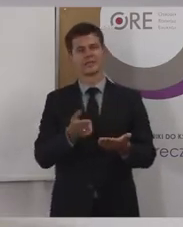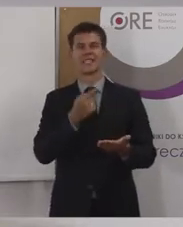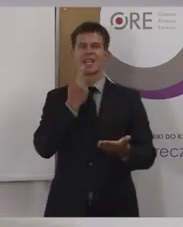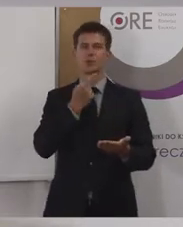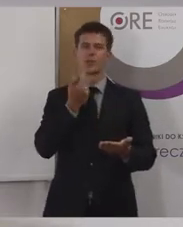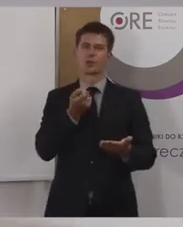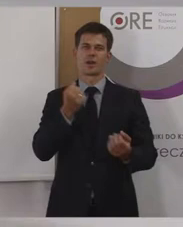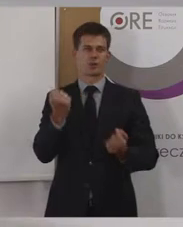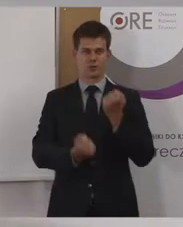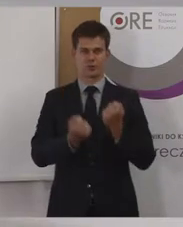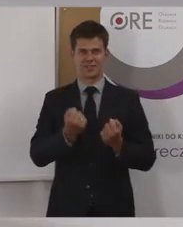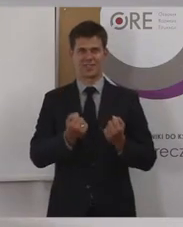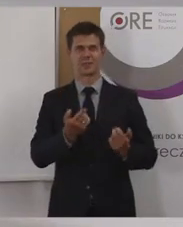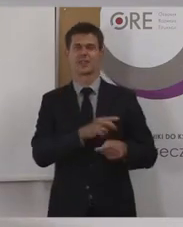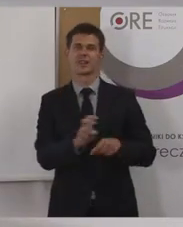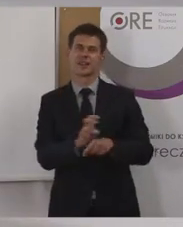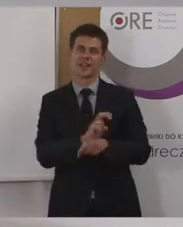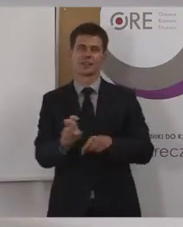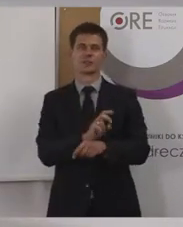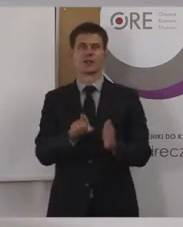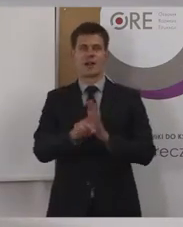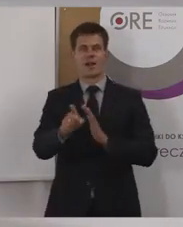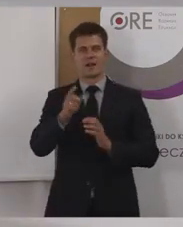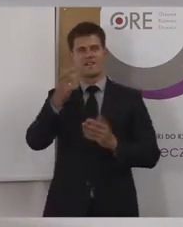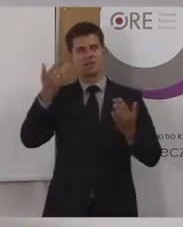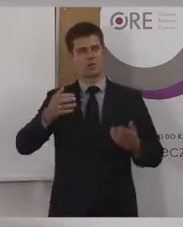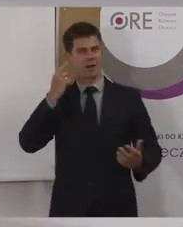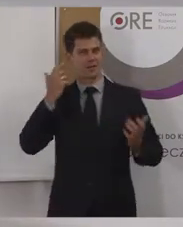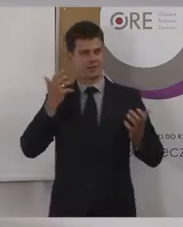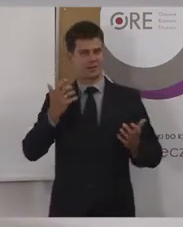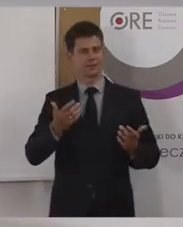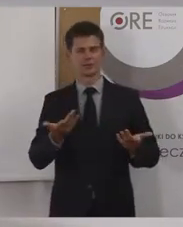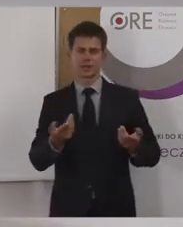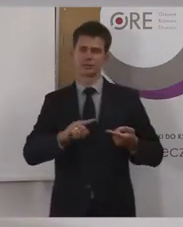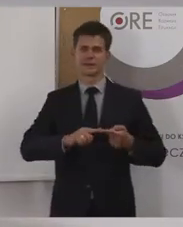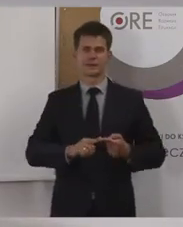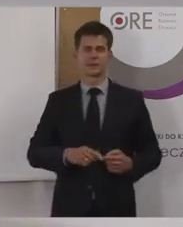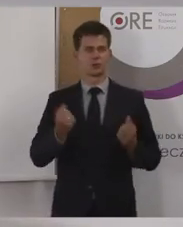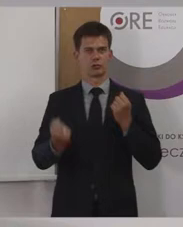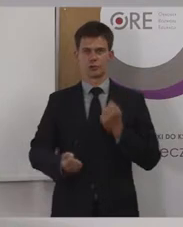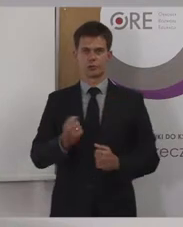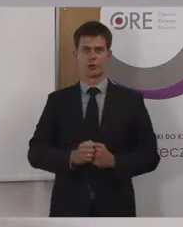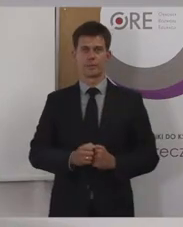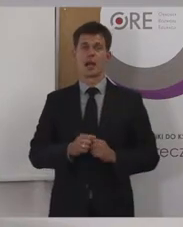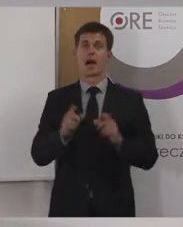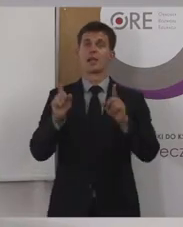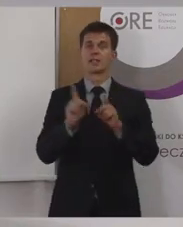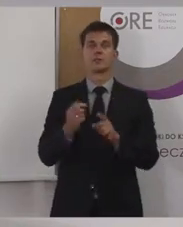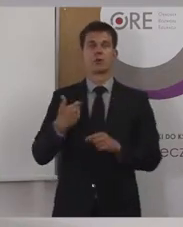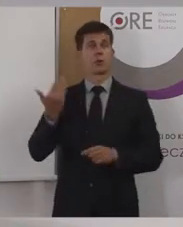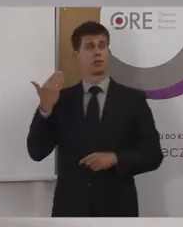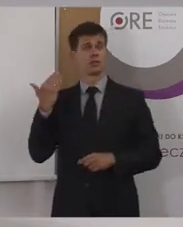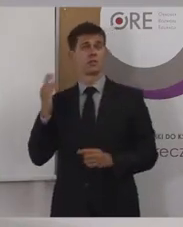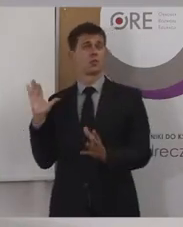trudnym, dość technicznym. Natomiast podobnie jak to miało miejsce na tych szkoleniach skierowanych